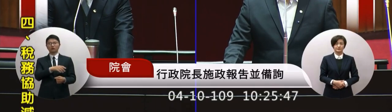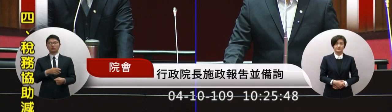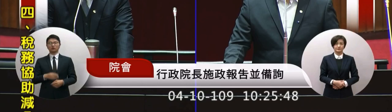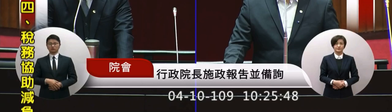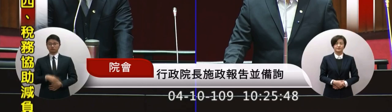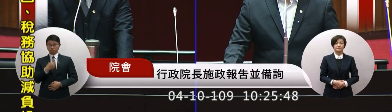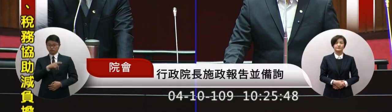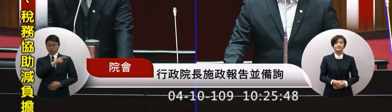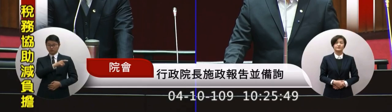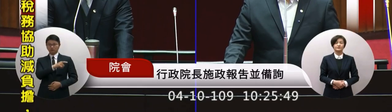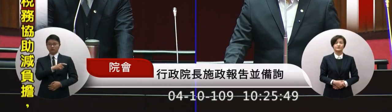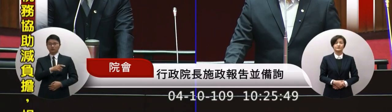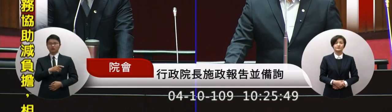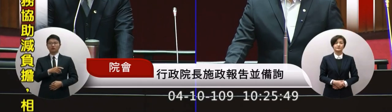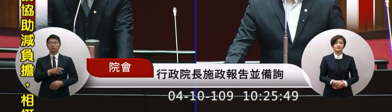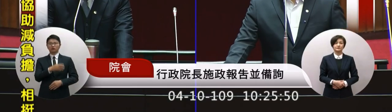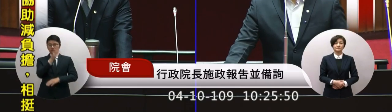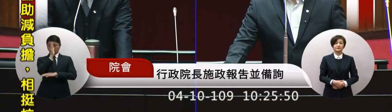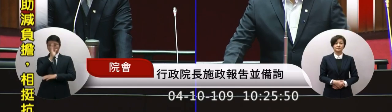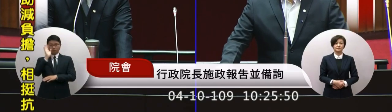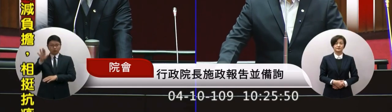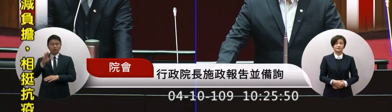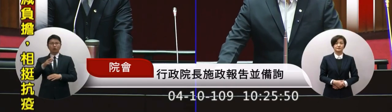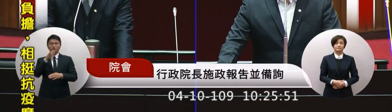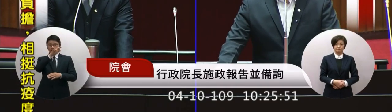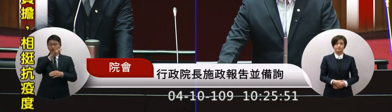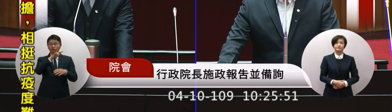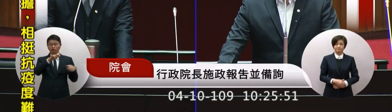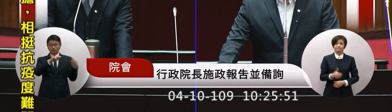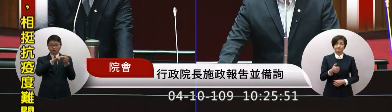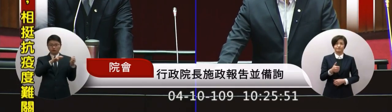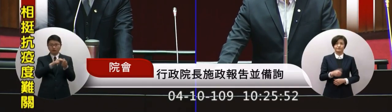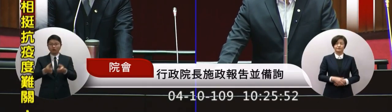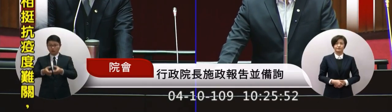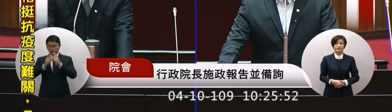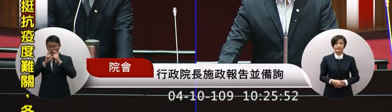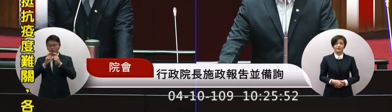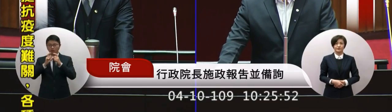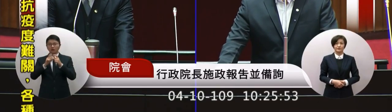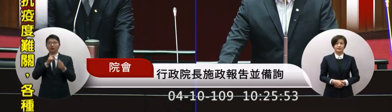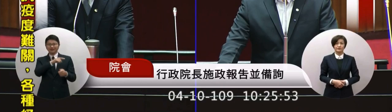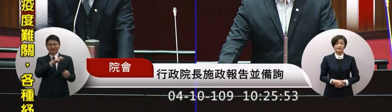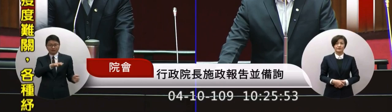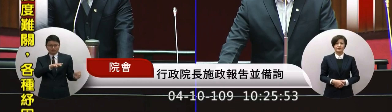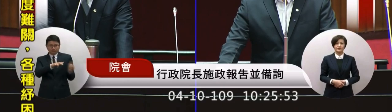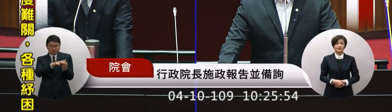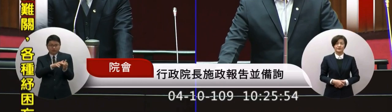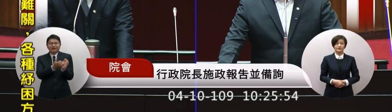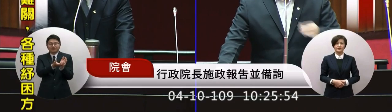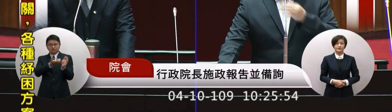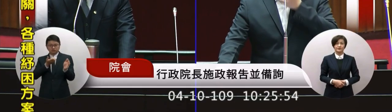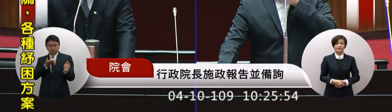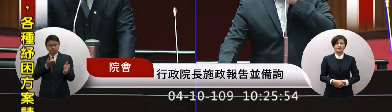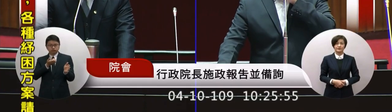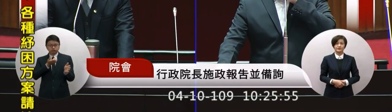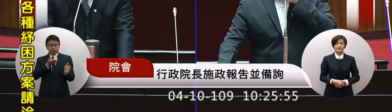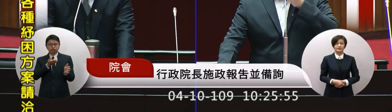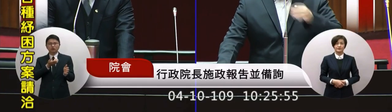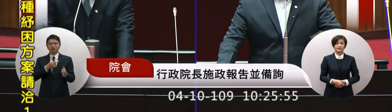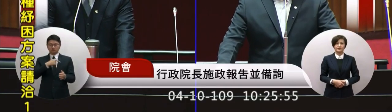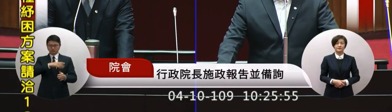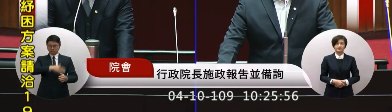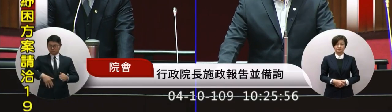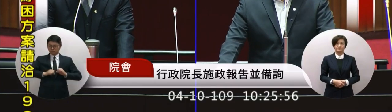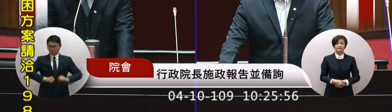的航空公司的飛機回來但都必須在登機前有安全的防疫檢疫